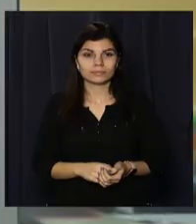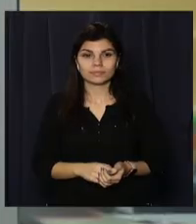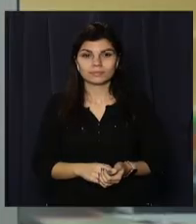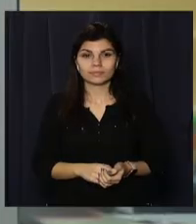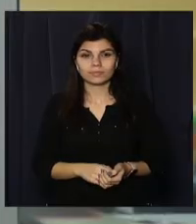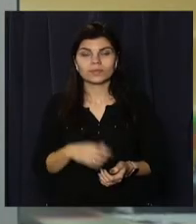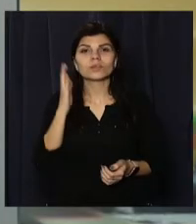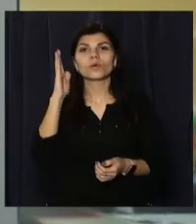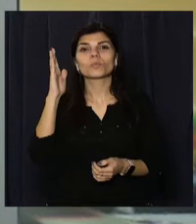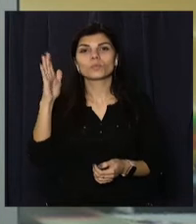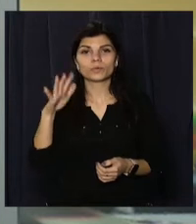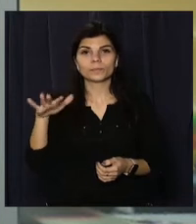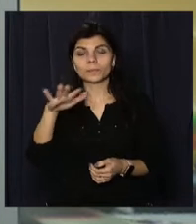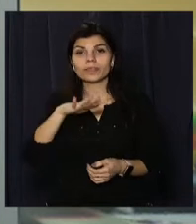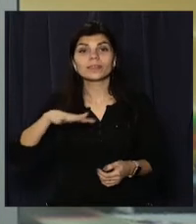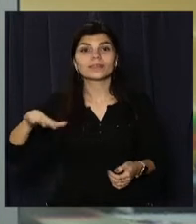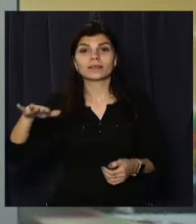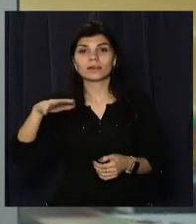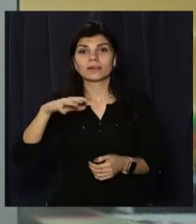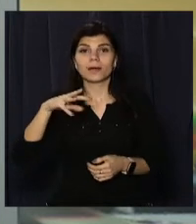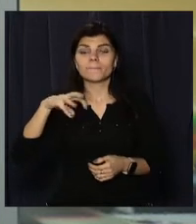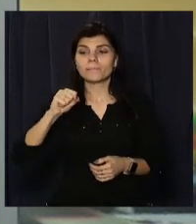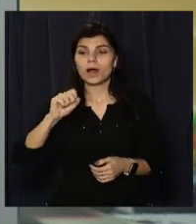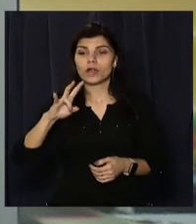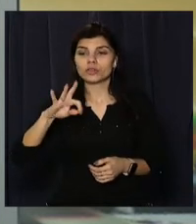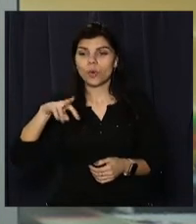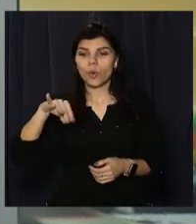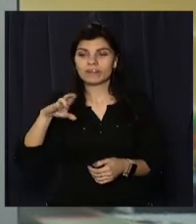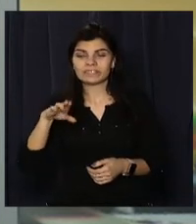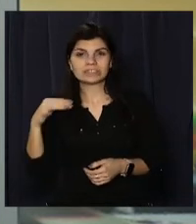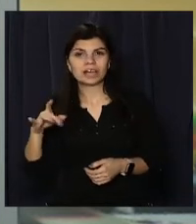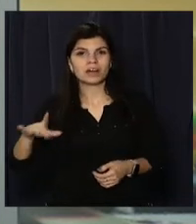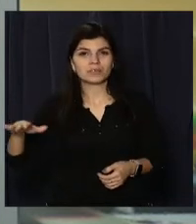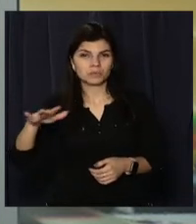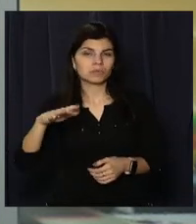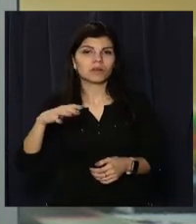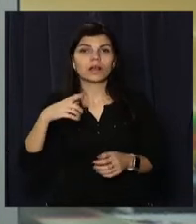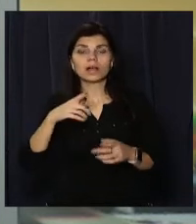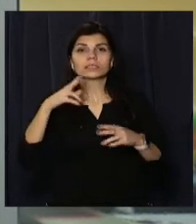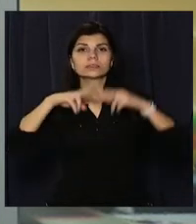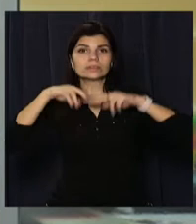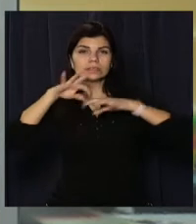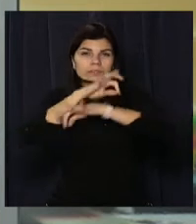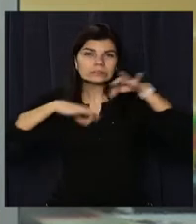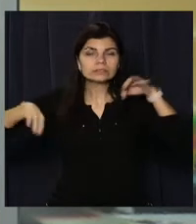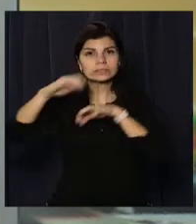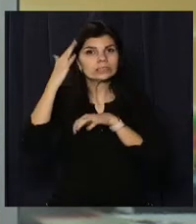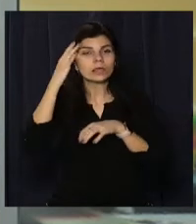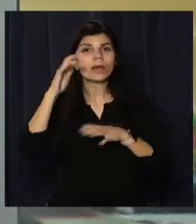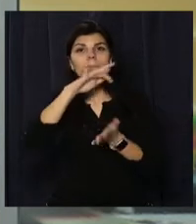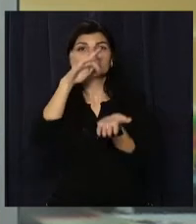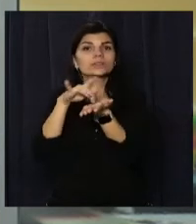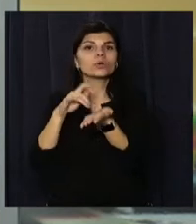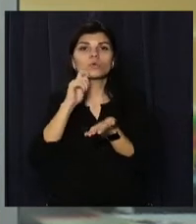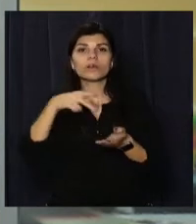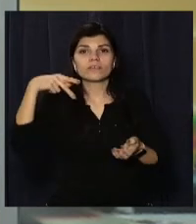Майбутнє Манолівського проспекту і досі під питанням. Такі підсумки Всеукраїнського архітектурного форуму «Міста України